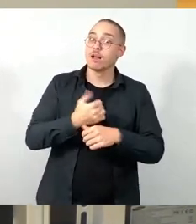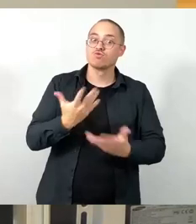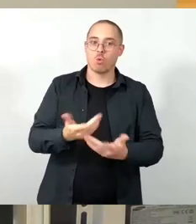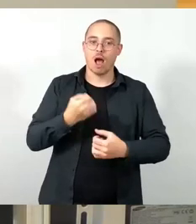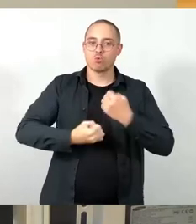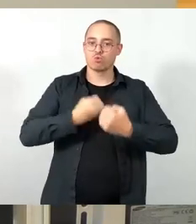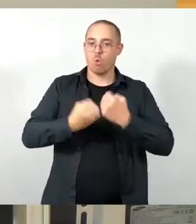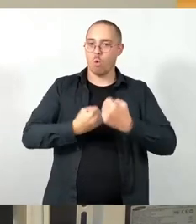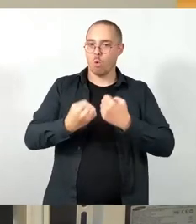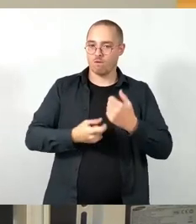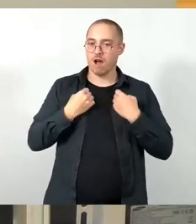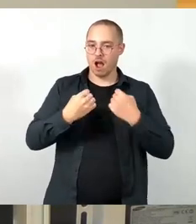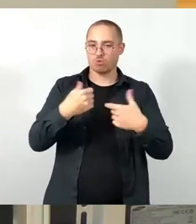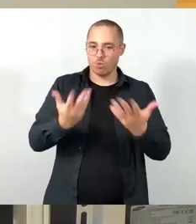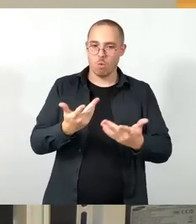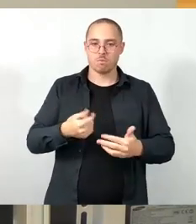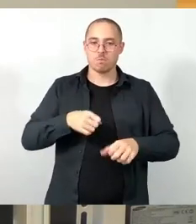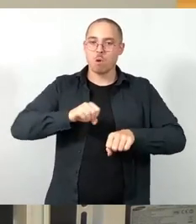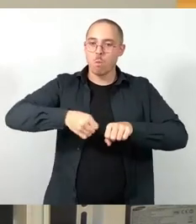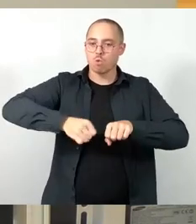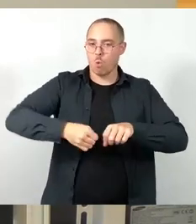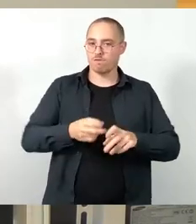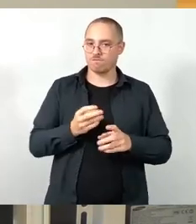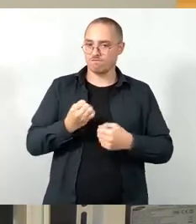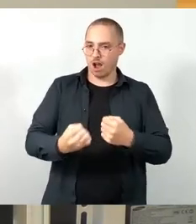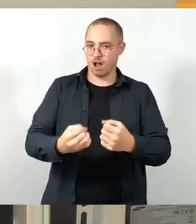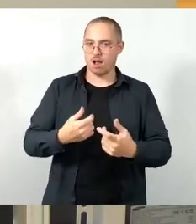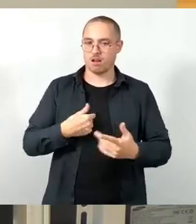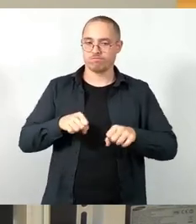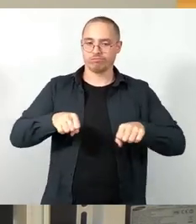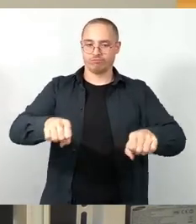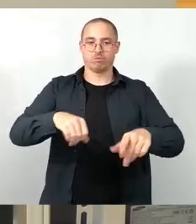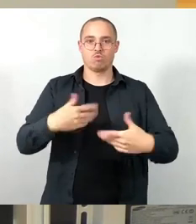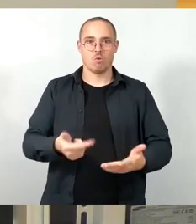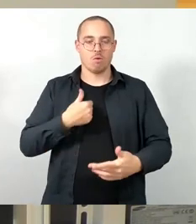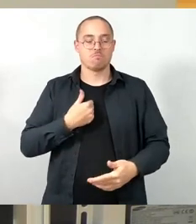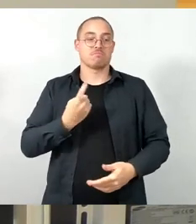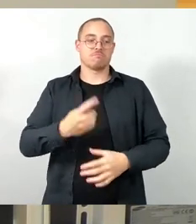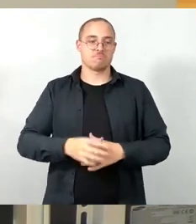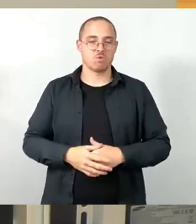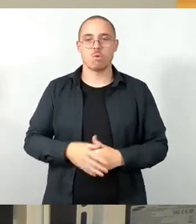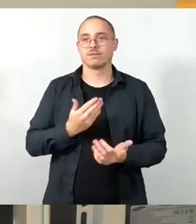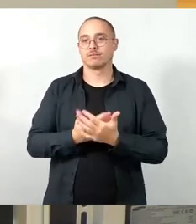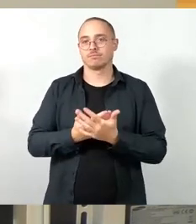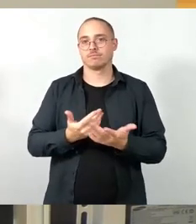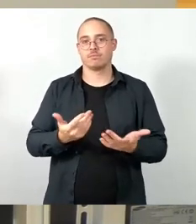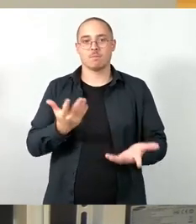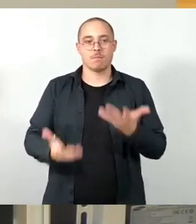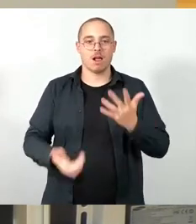Aber es macht nicht jeder. Du kriegst dort manchmal ein Licht ins Gesicht, da wundert man sich. Deswegen ist unser Vorschlag,